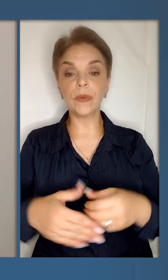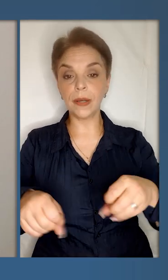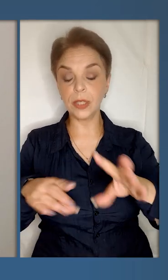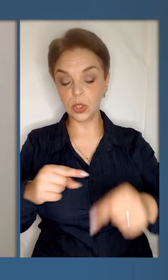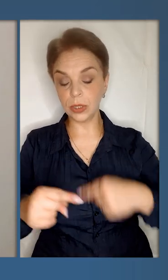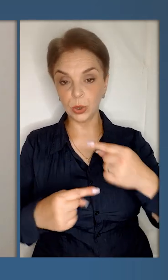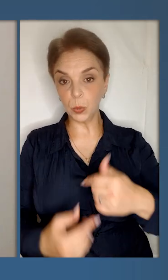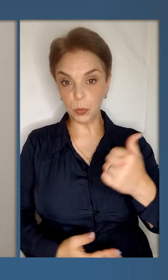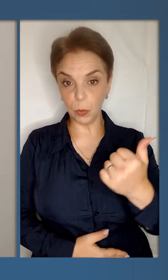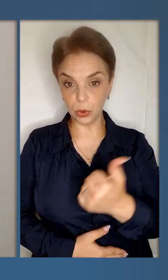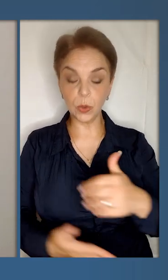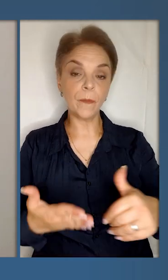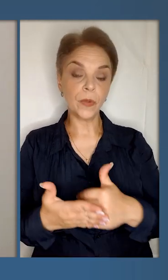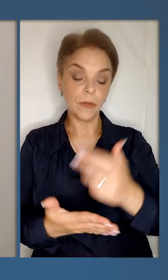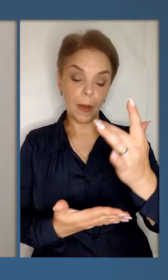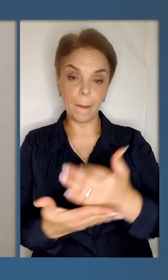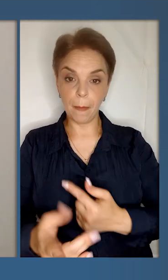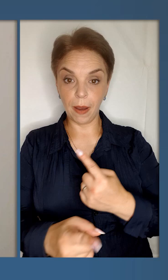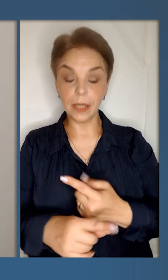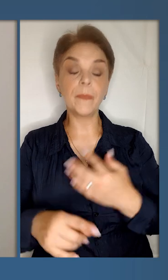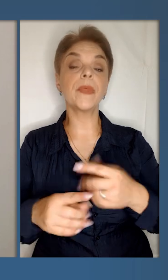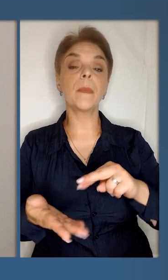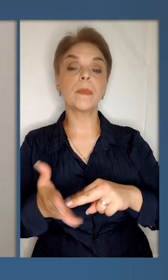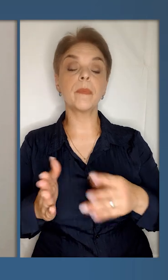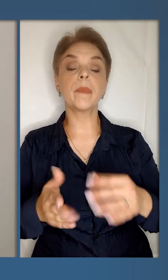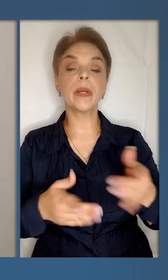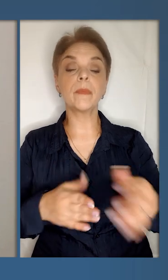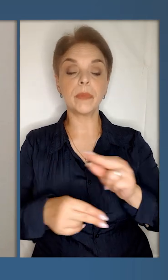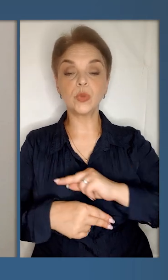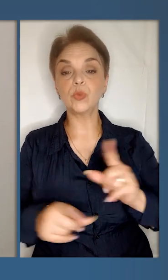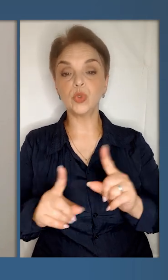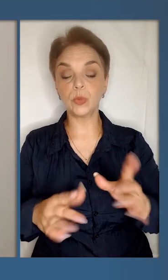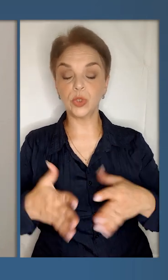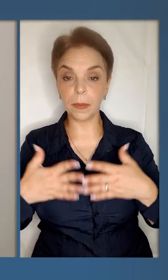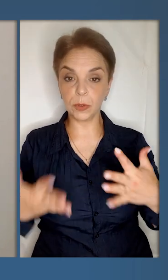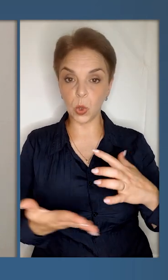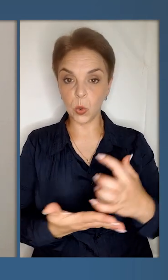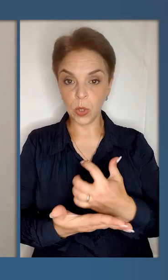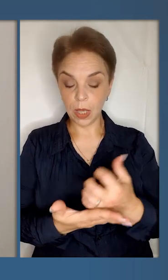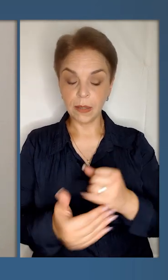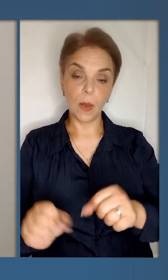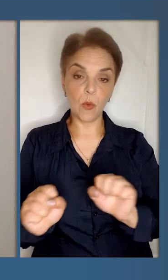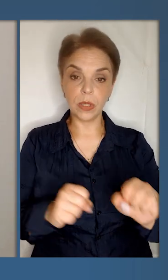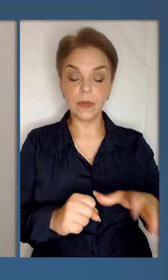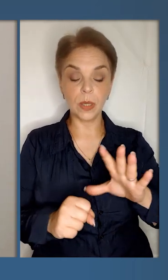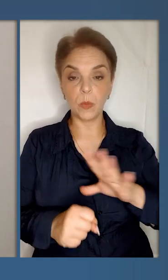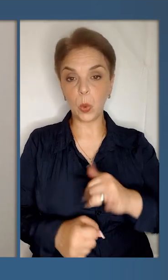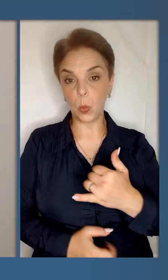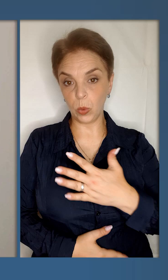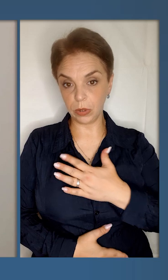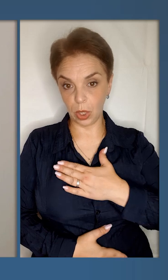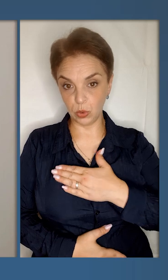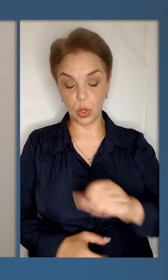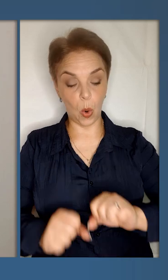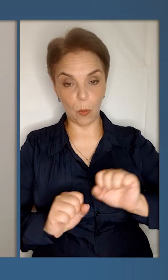Очікуємо нових рішень наступного тижня, нових пакетів. Працюємо для того, щоб ще більше досягнень і можливостей